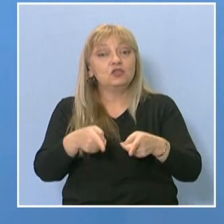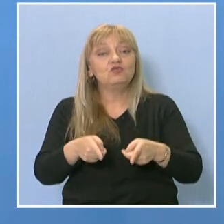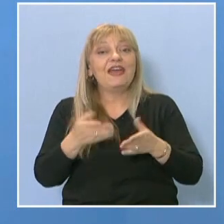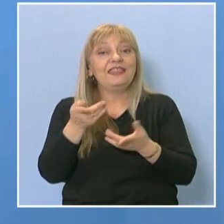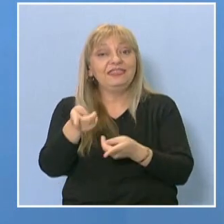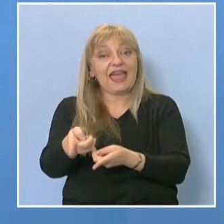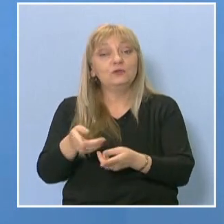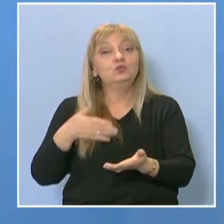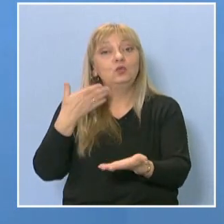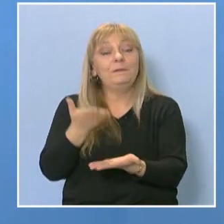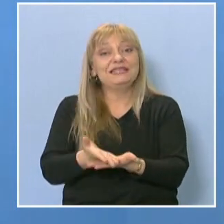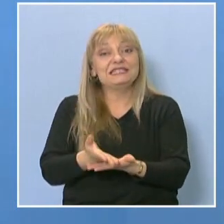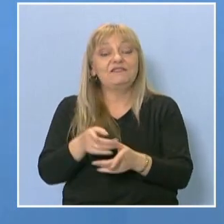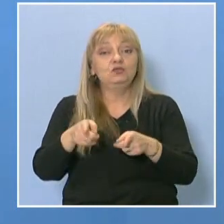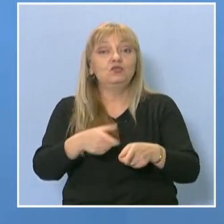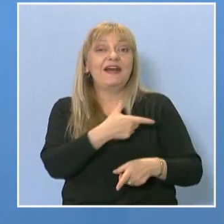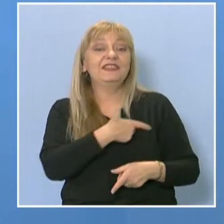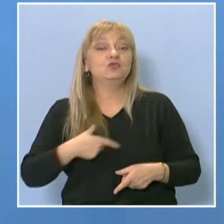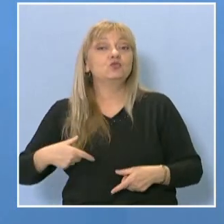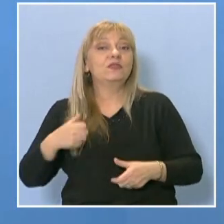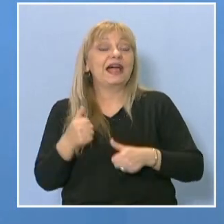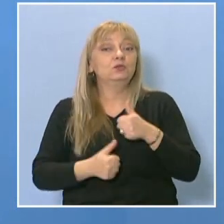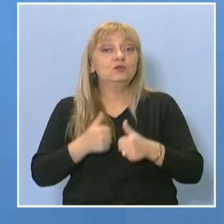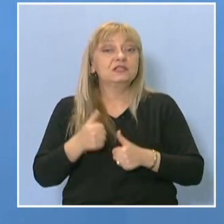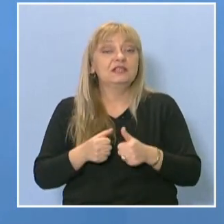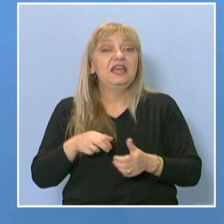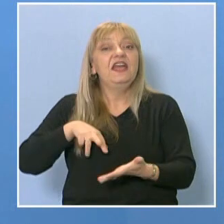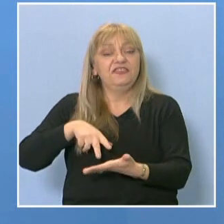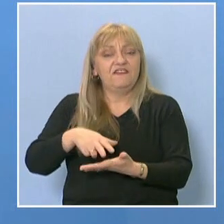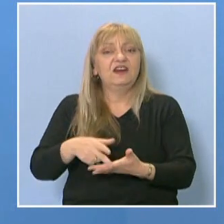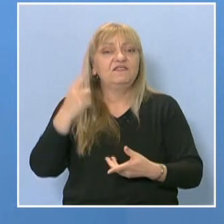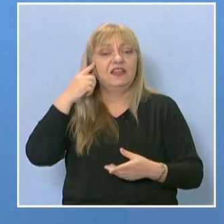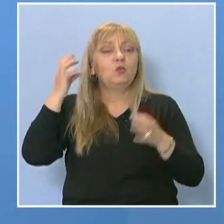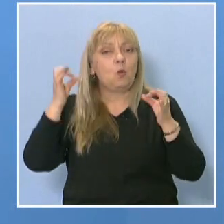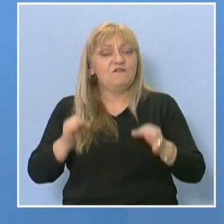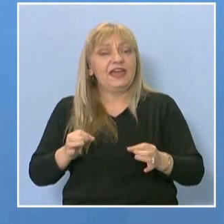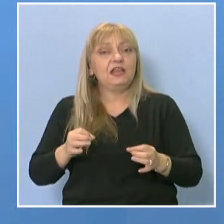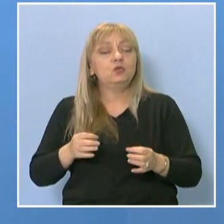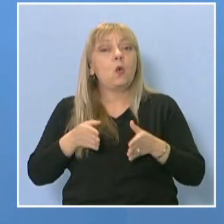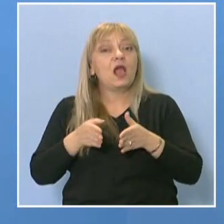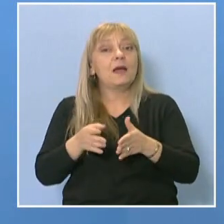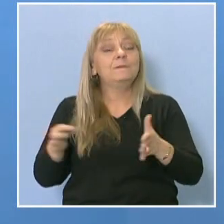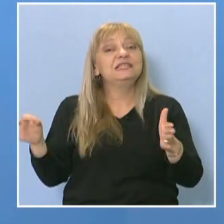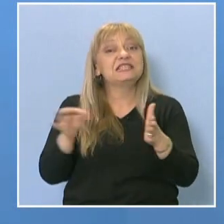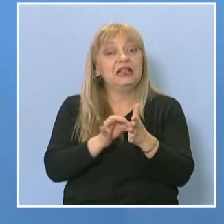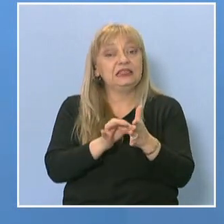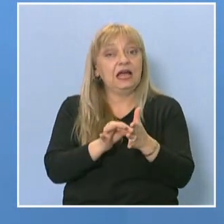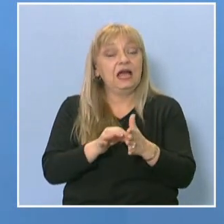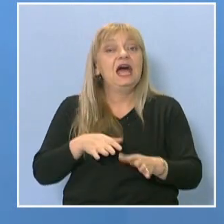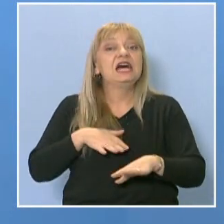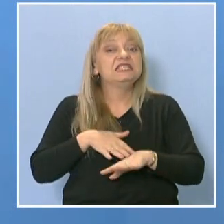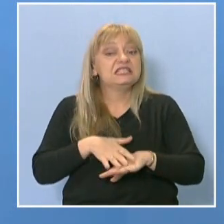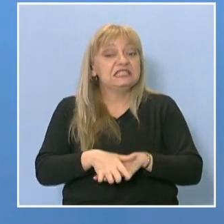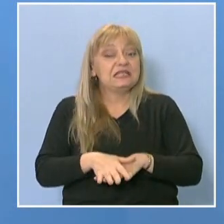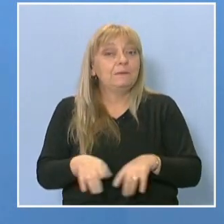национално състезание. те вървят уверено към целта. А системата, както